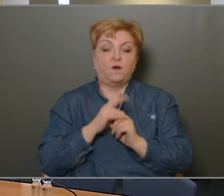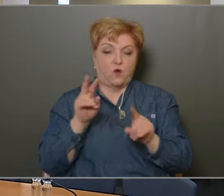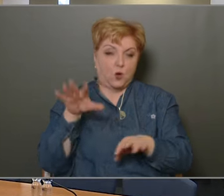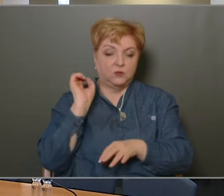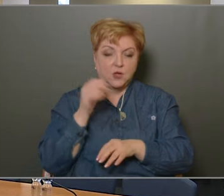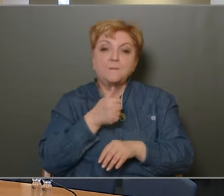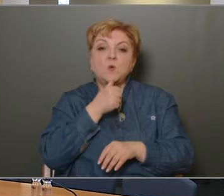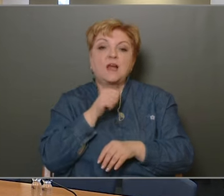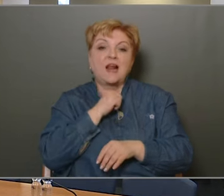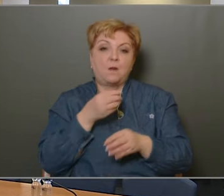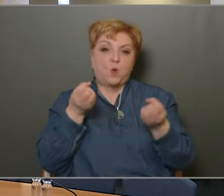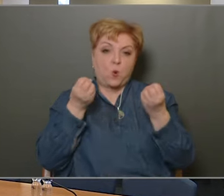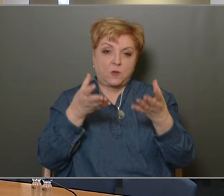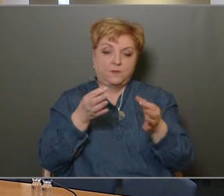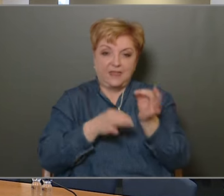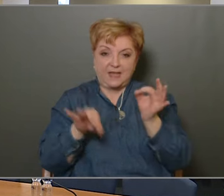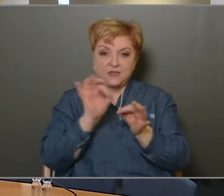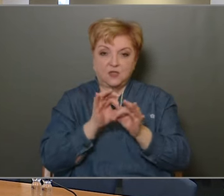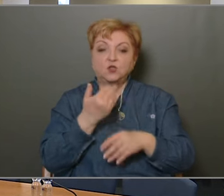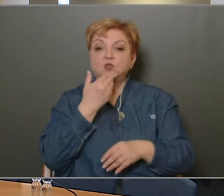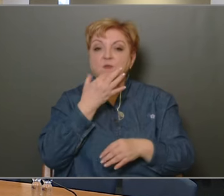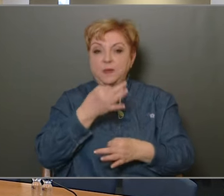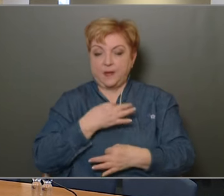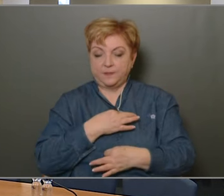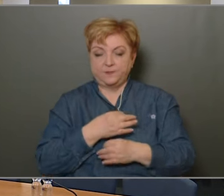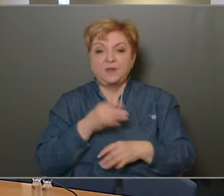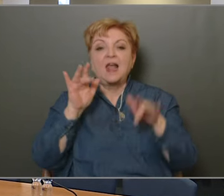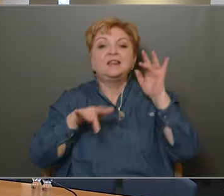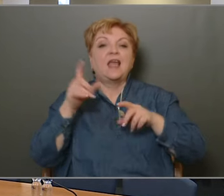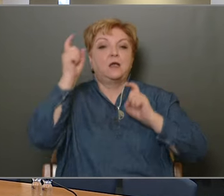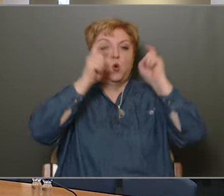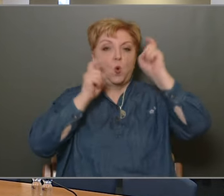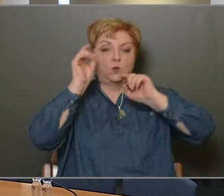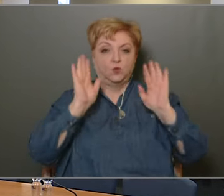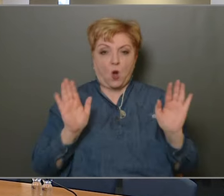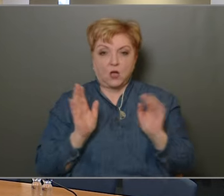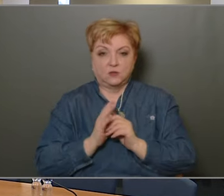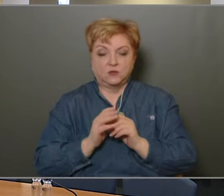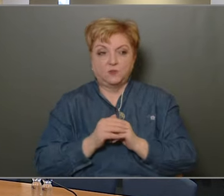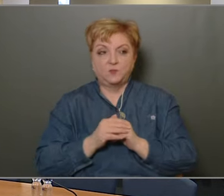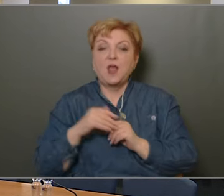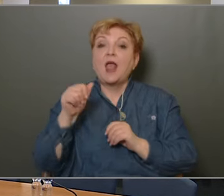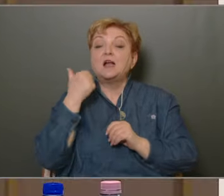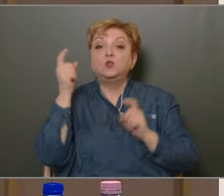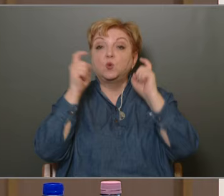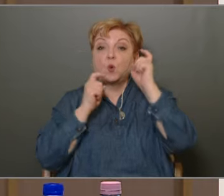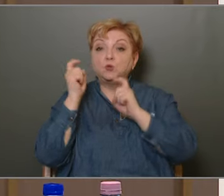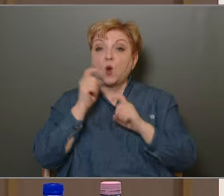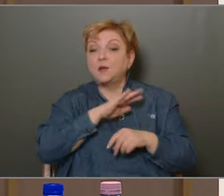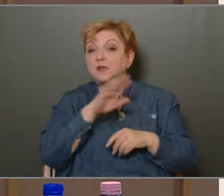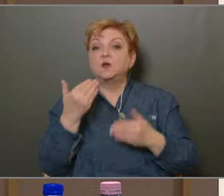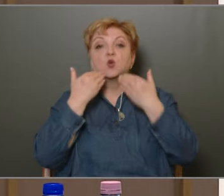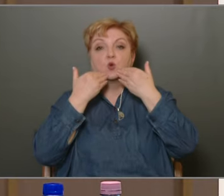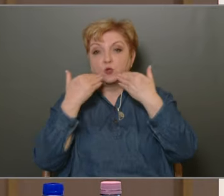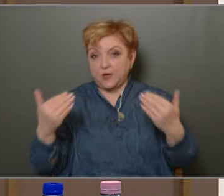hallgatjuk Puknér Gábor szóbeli kiegészítés Köszönöm szépen polgármester a szót, néhány gondolat Az első gondolat az mindenféleképpen a